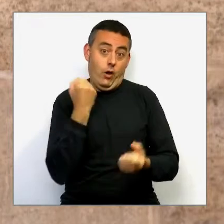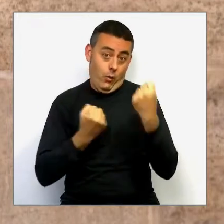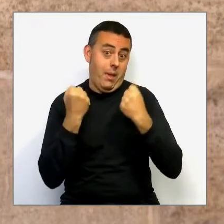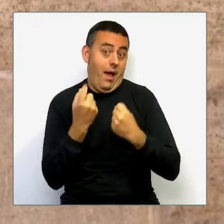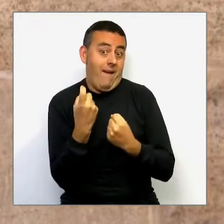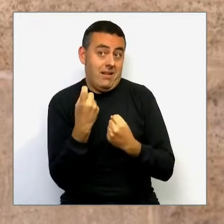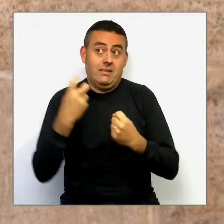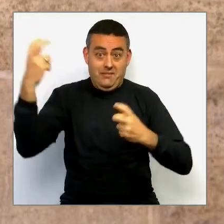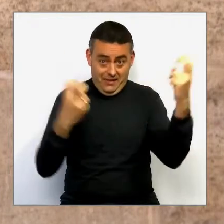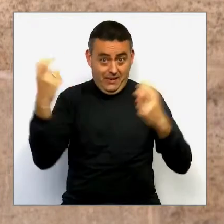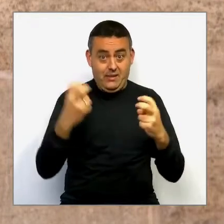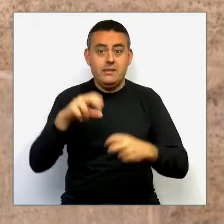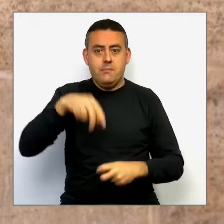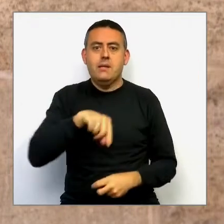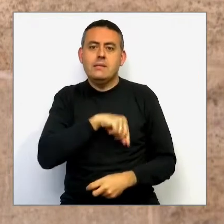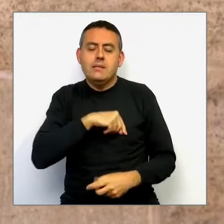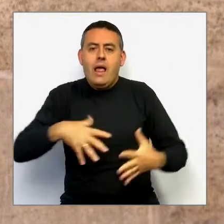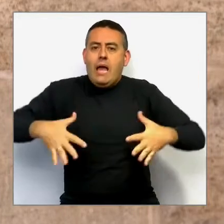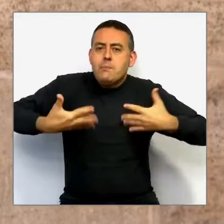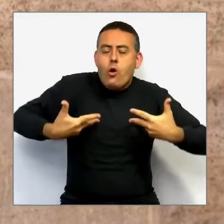necessitem des del punt de vista anímic i social.